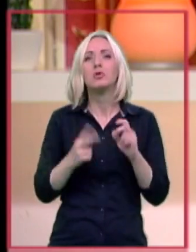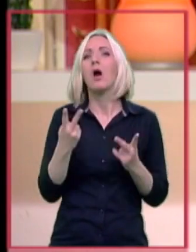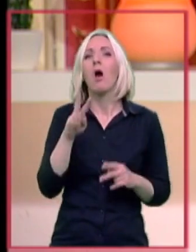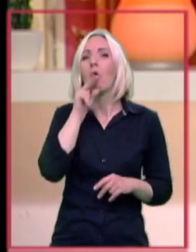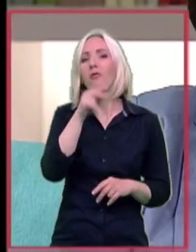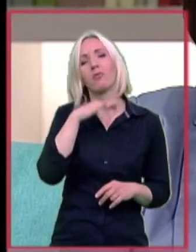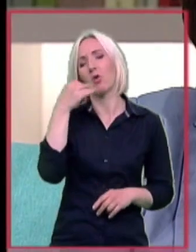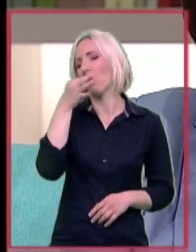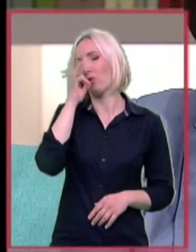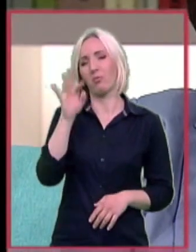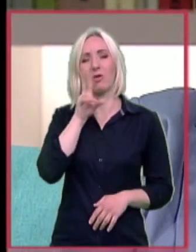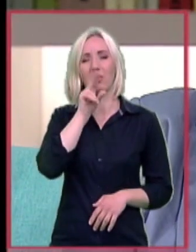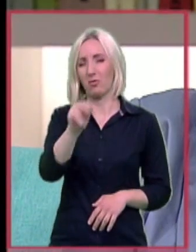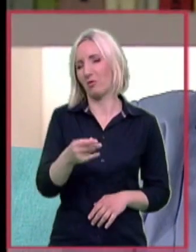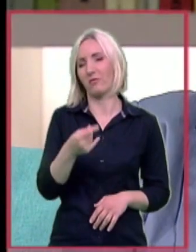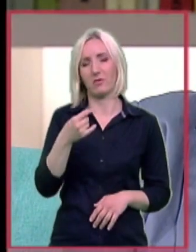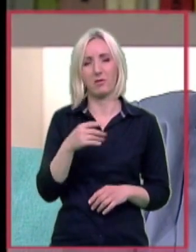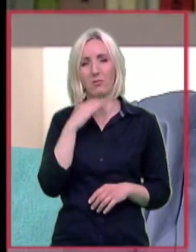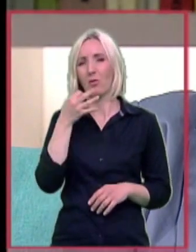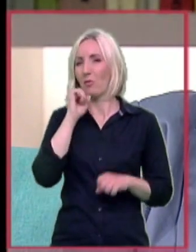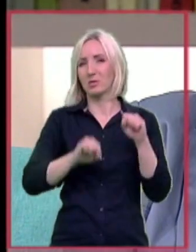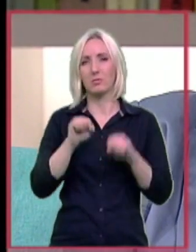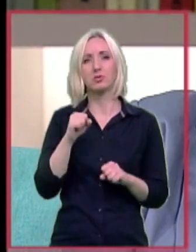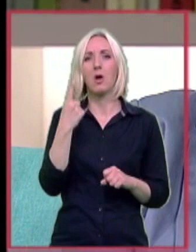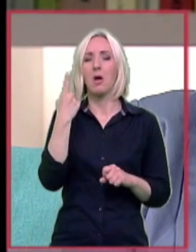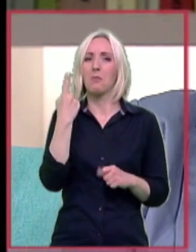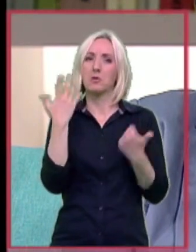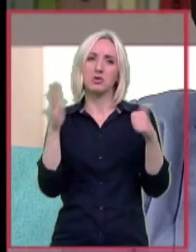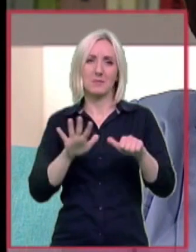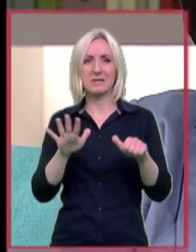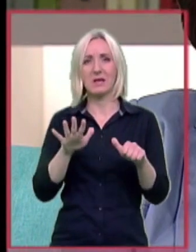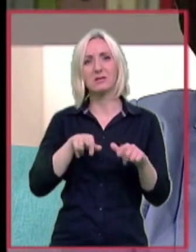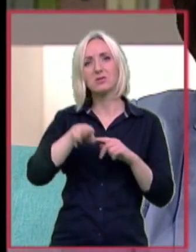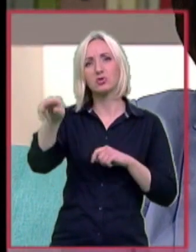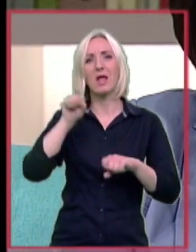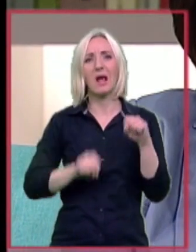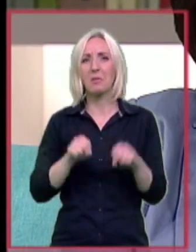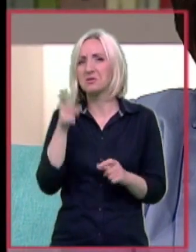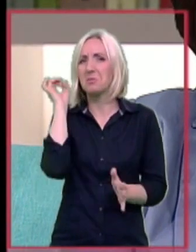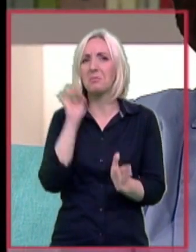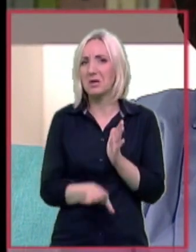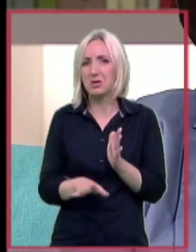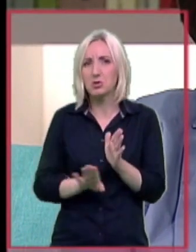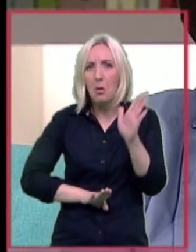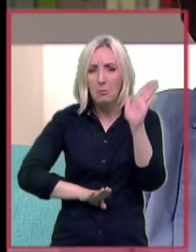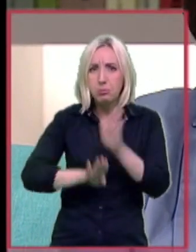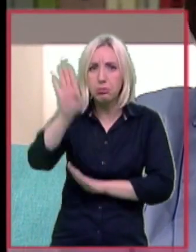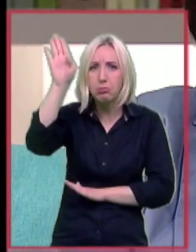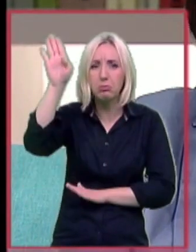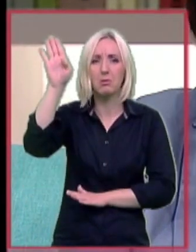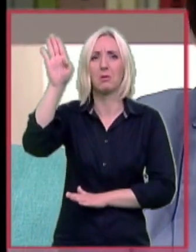Mnogo bolje. One konkretno su tako jedno pola godina išle na rehabilitaciju, ali to je tako brzo, progresivno se,